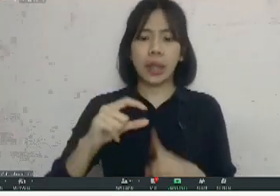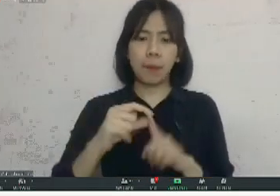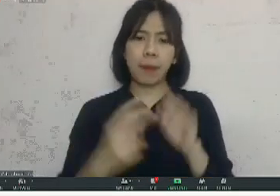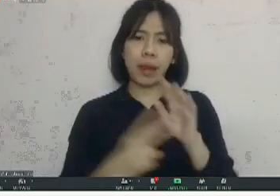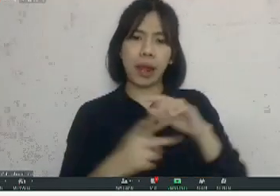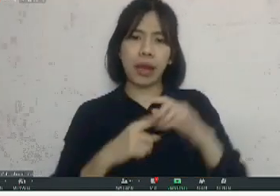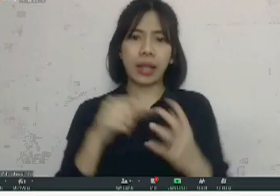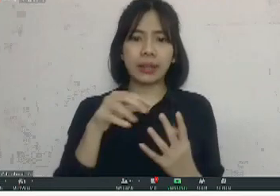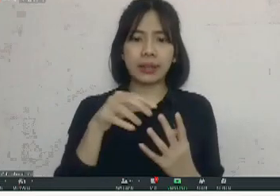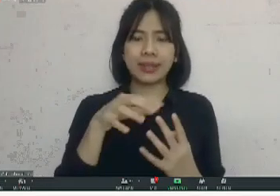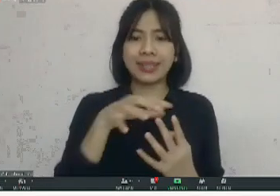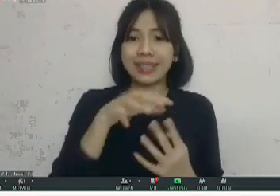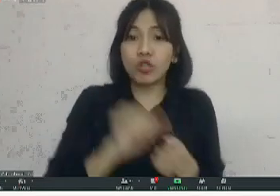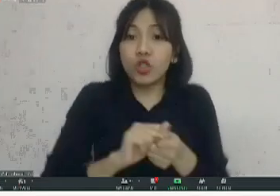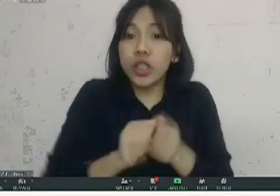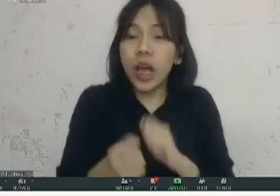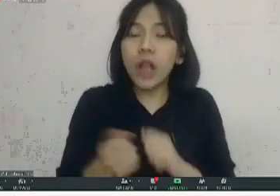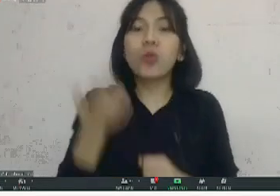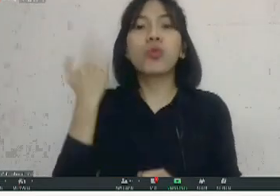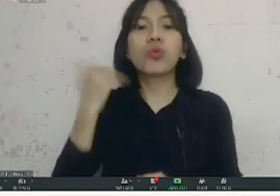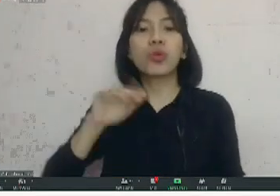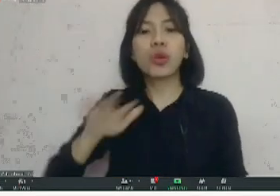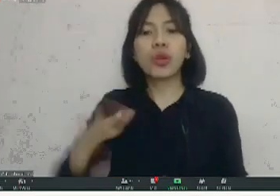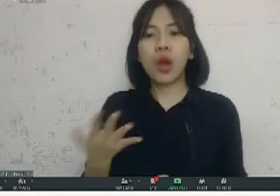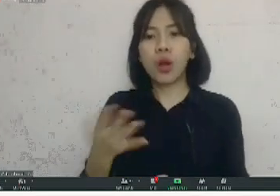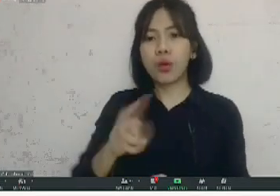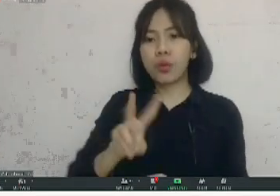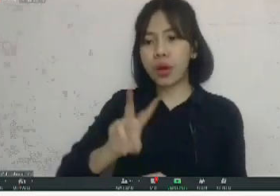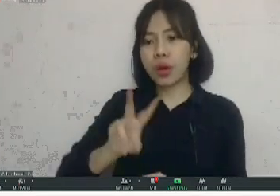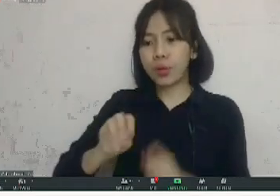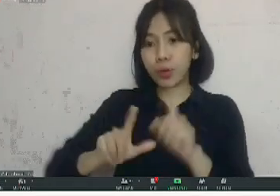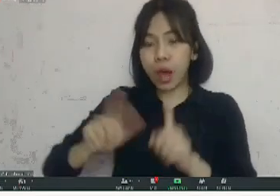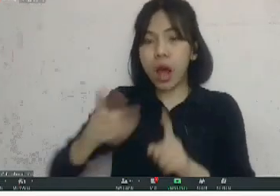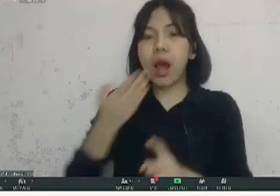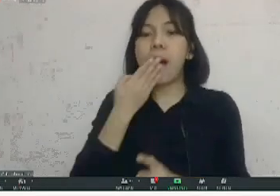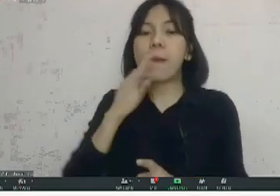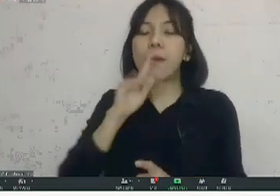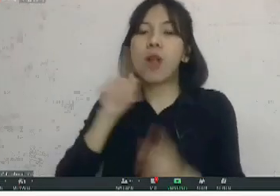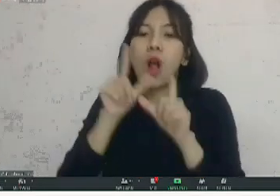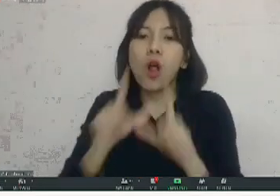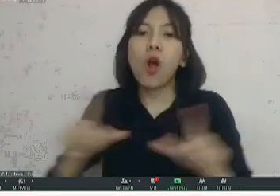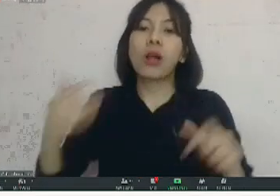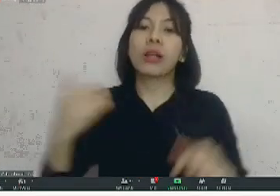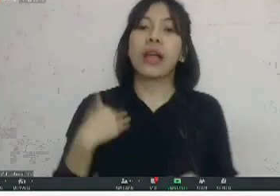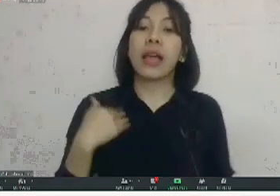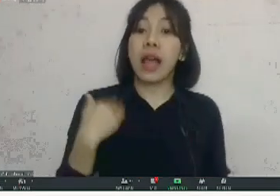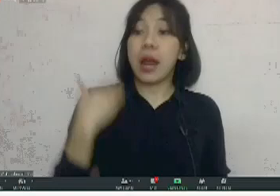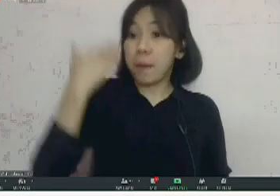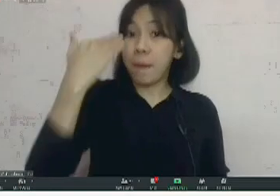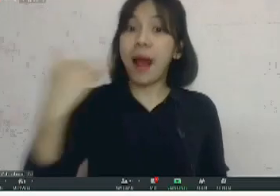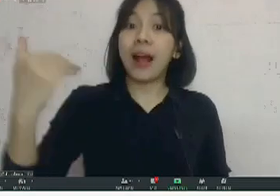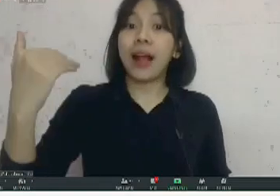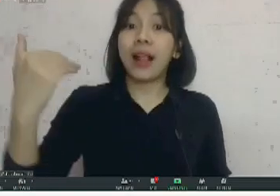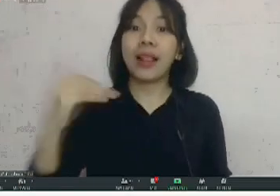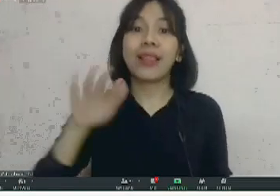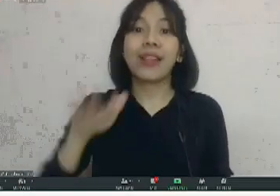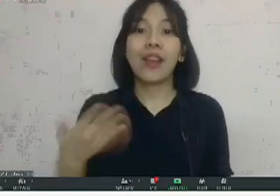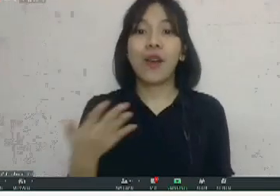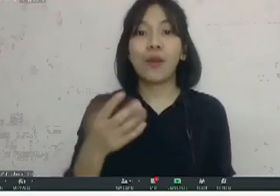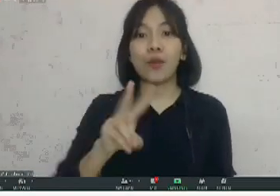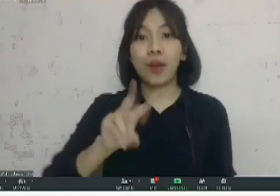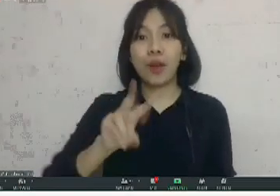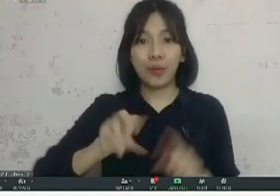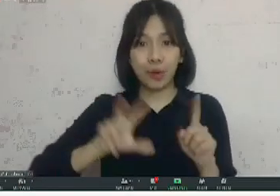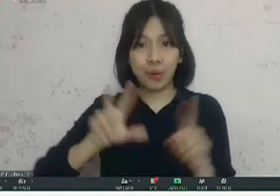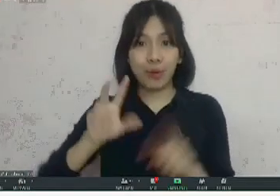2017 lalu alhamdulillah lulus dan dipanggil 2018 dan 2019